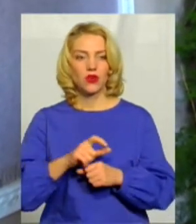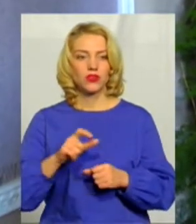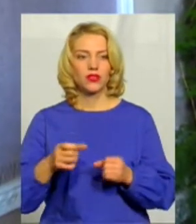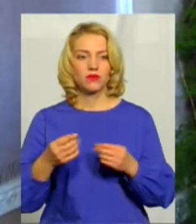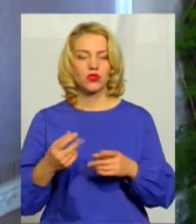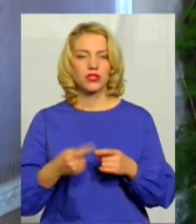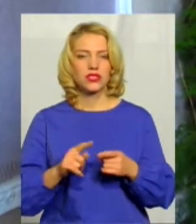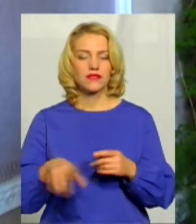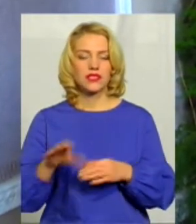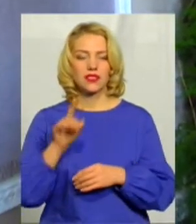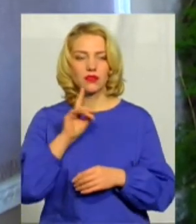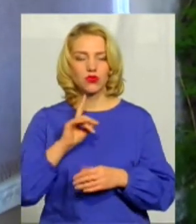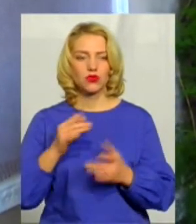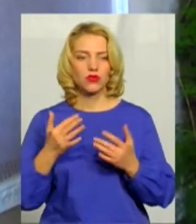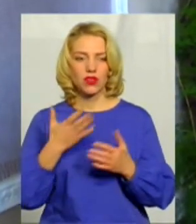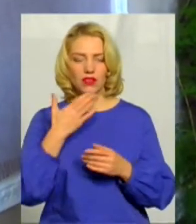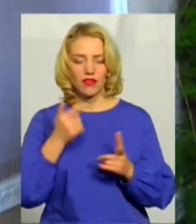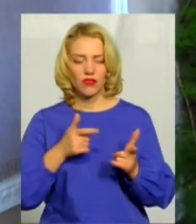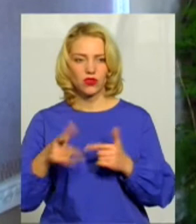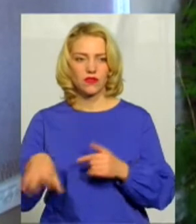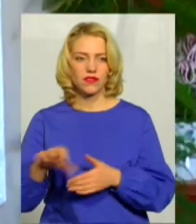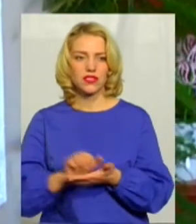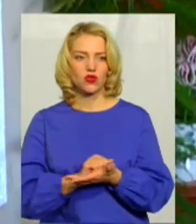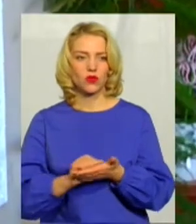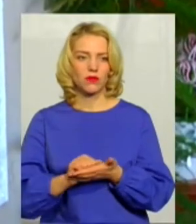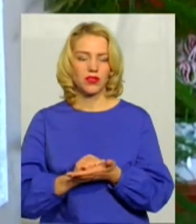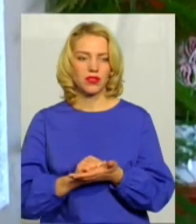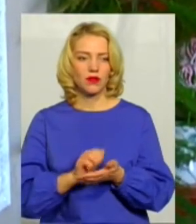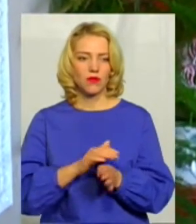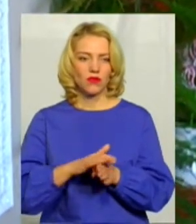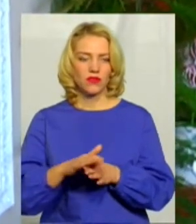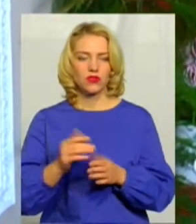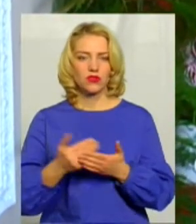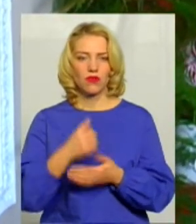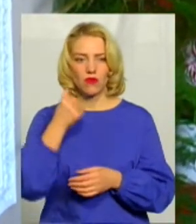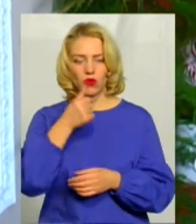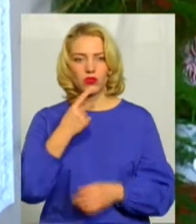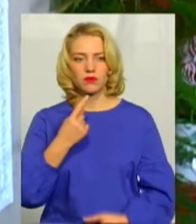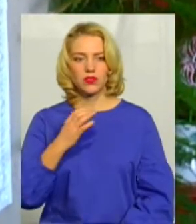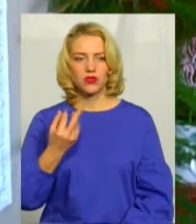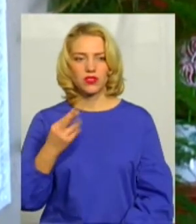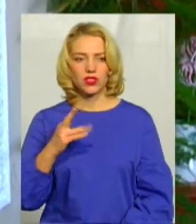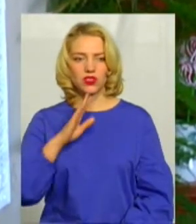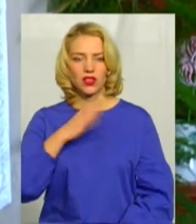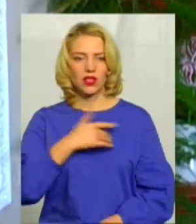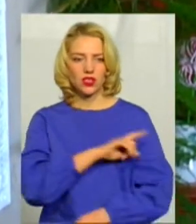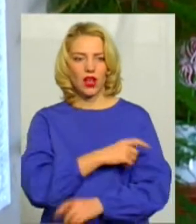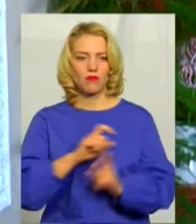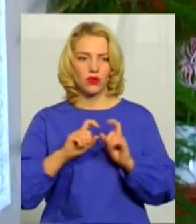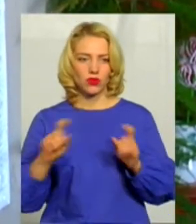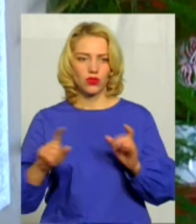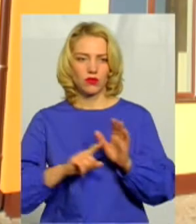це все тимчасово, оскільки ще не виготовлені повністю всі документи. З нового року, я думаю, з 1 січня наша амбулаторія вже запрацює